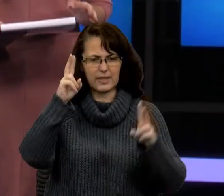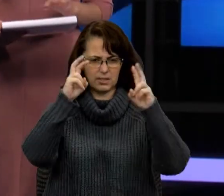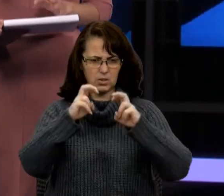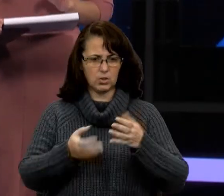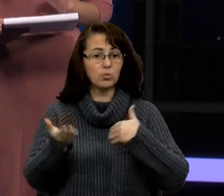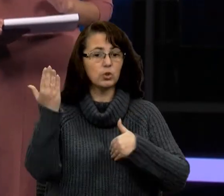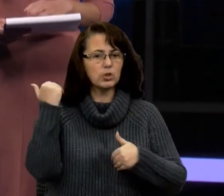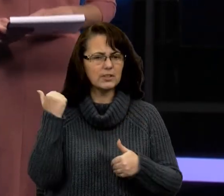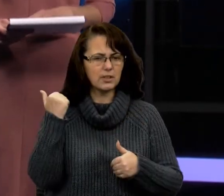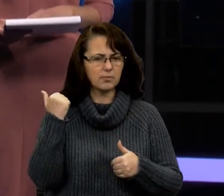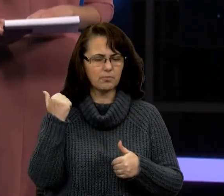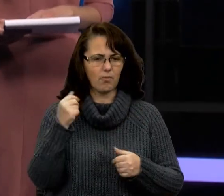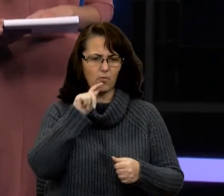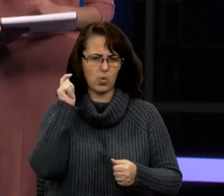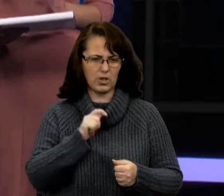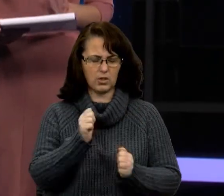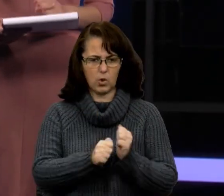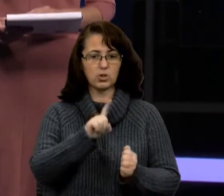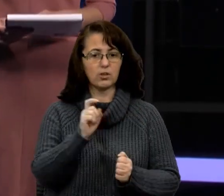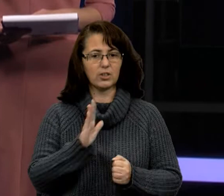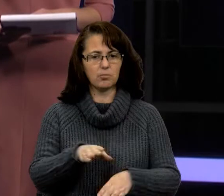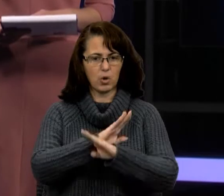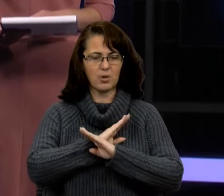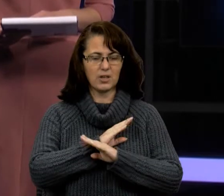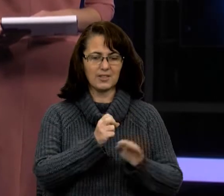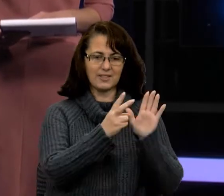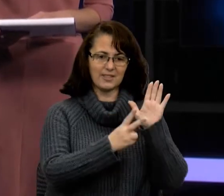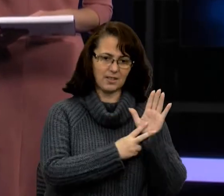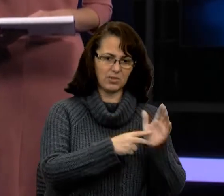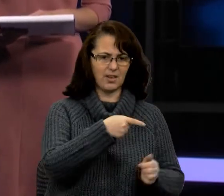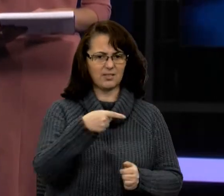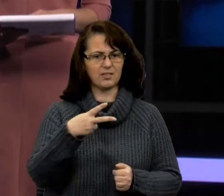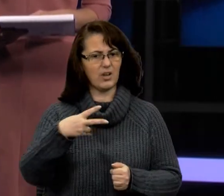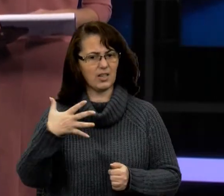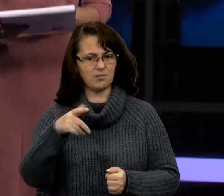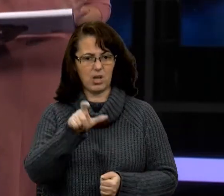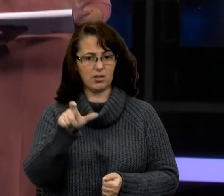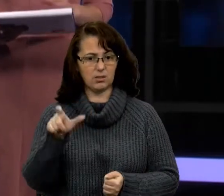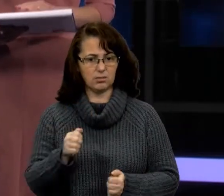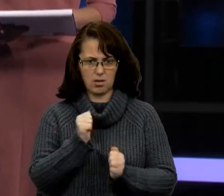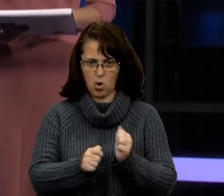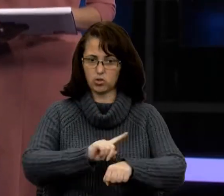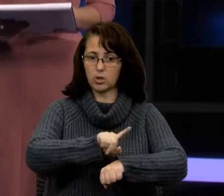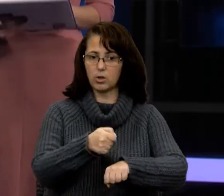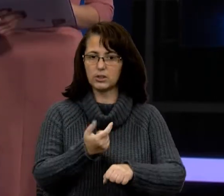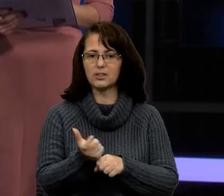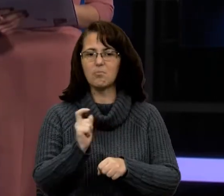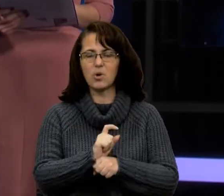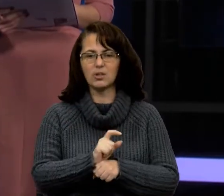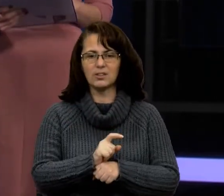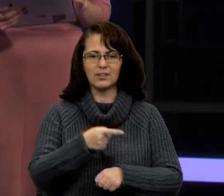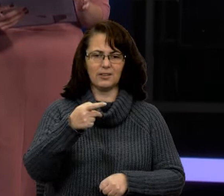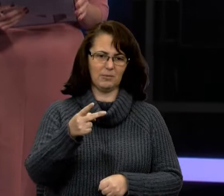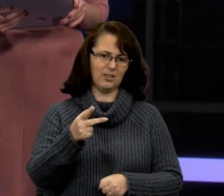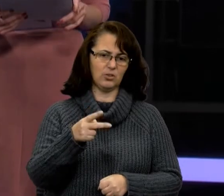Україні щохвилини помирали від 17 до 25 людей, щогодини понад півтори тисячі.